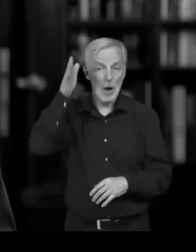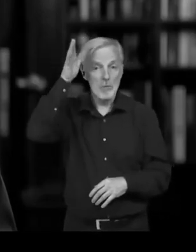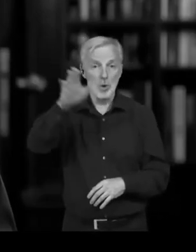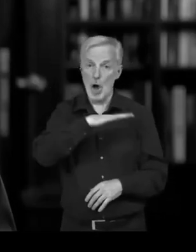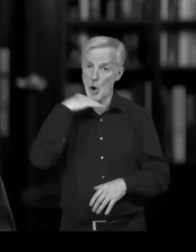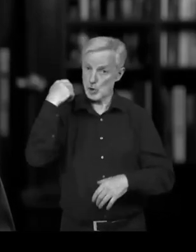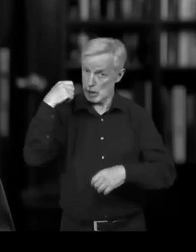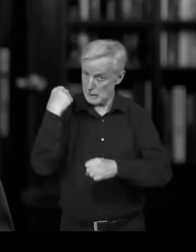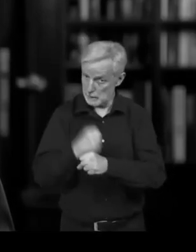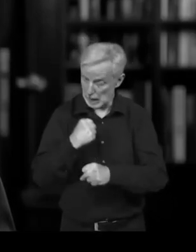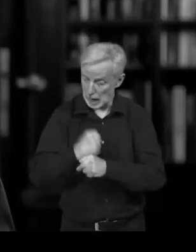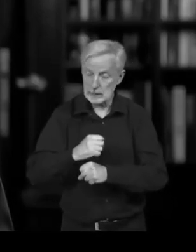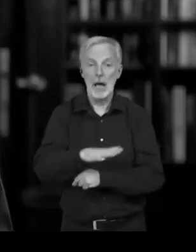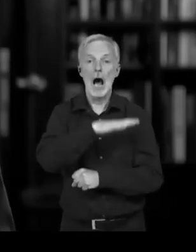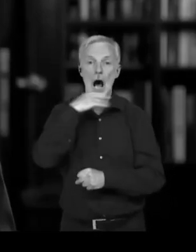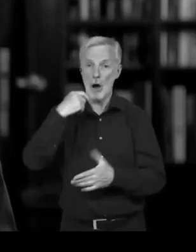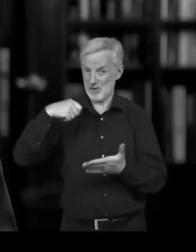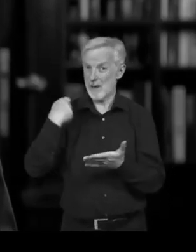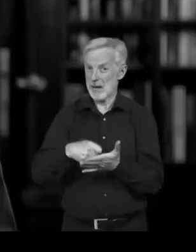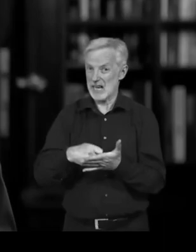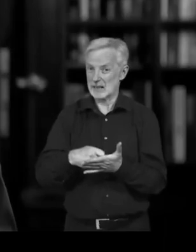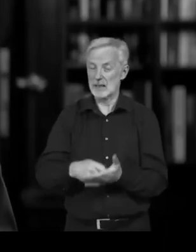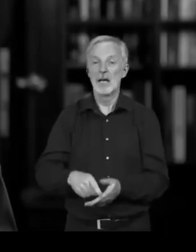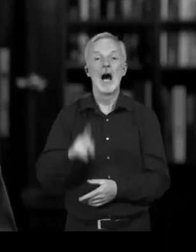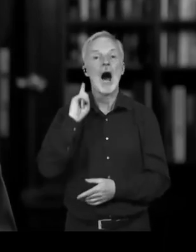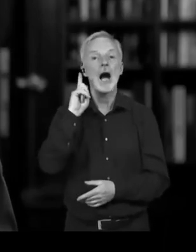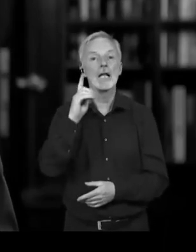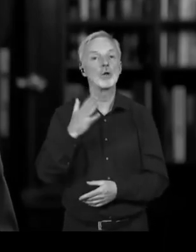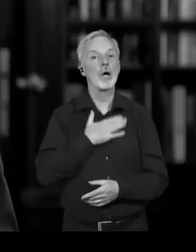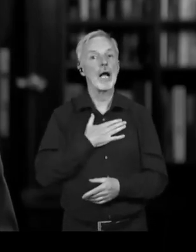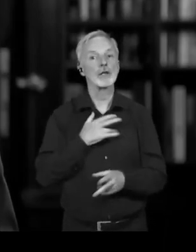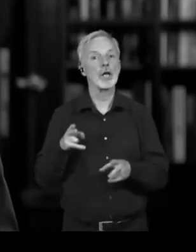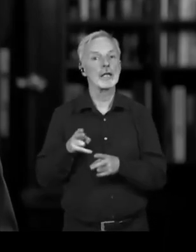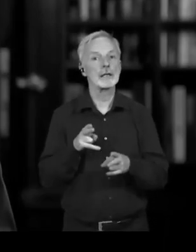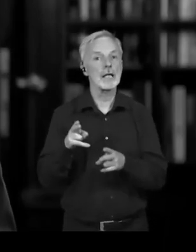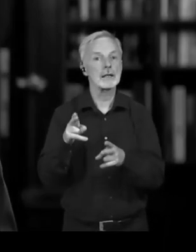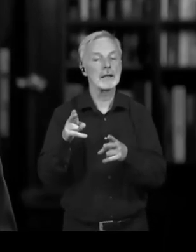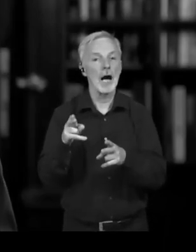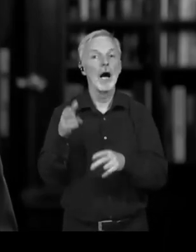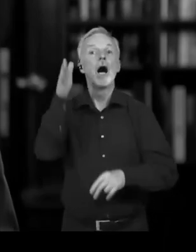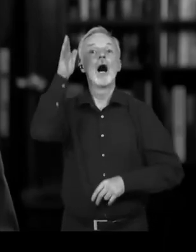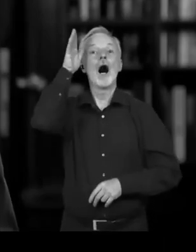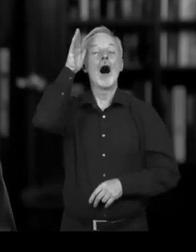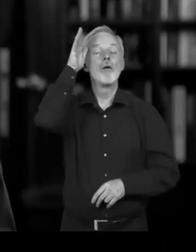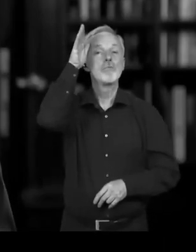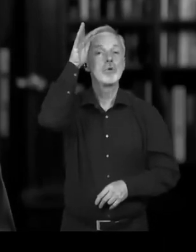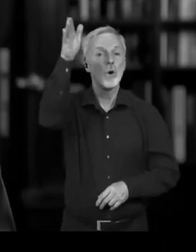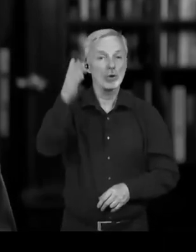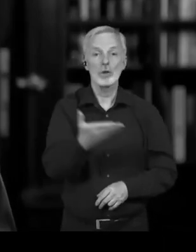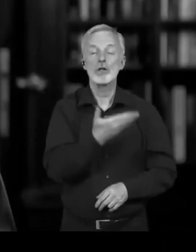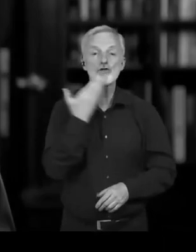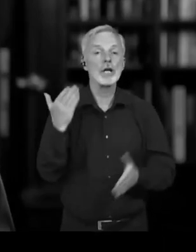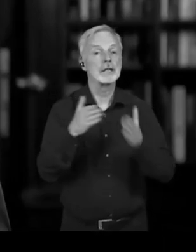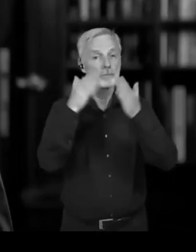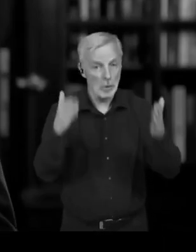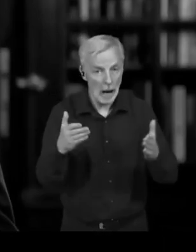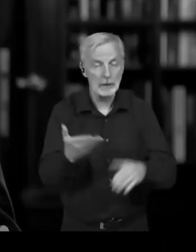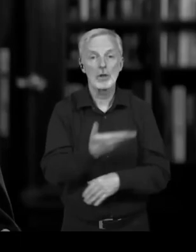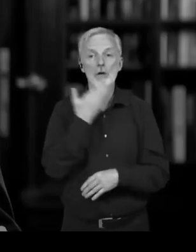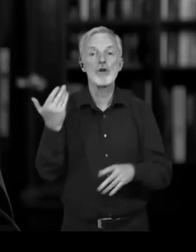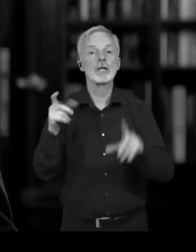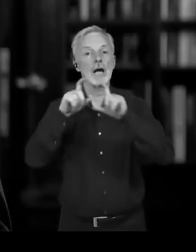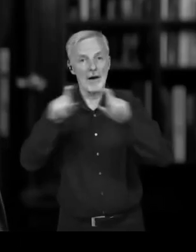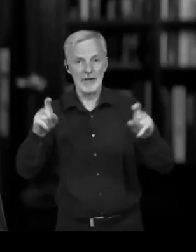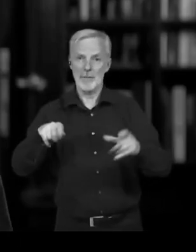o korunu 50 snižila daň z přidané hodnoty u nafty. Kurva, na co to je, když stejně ta nafta se